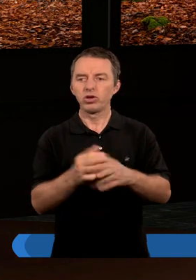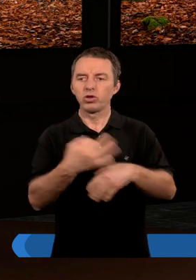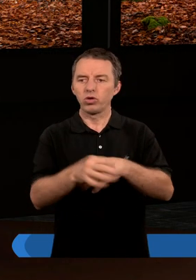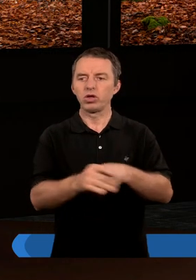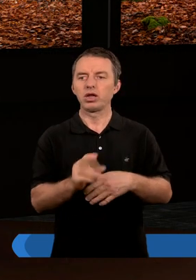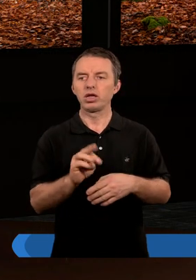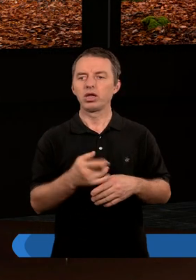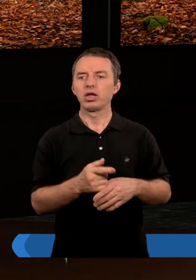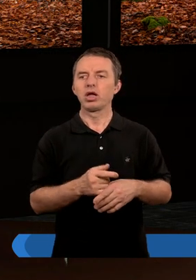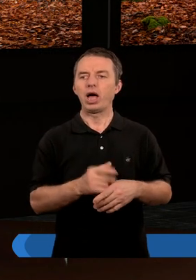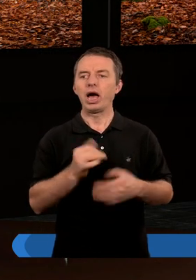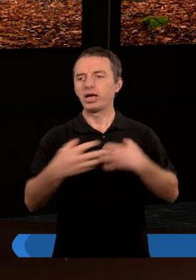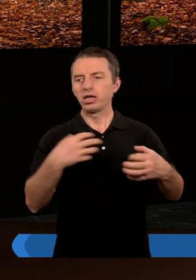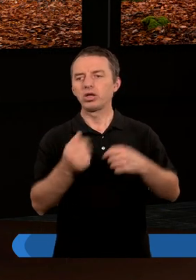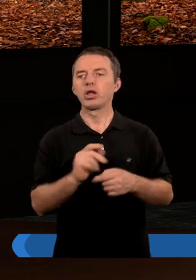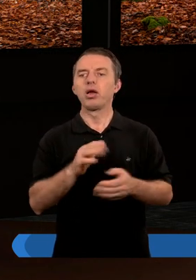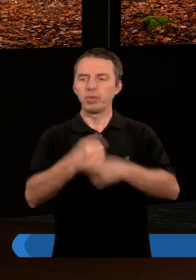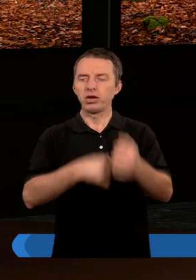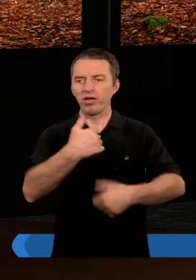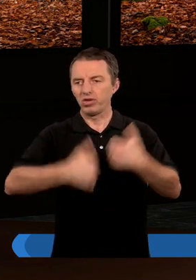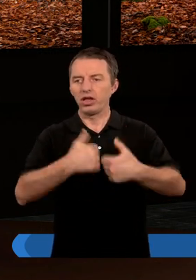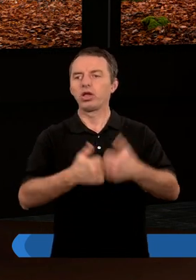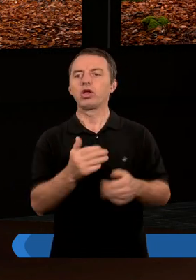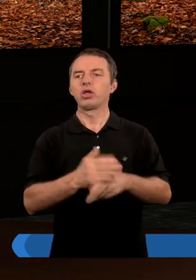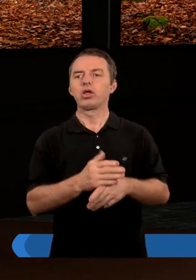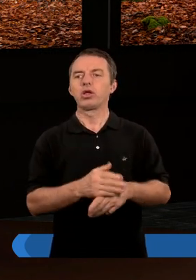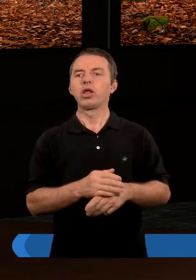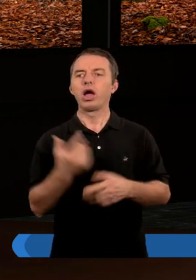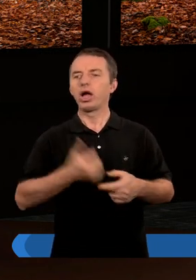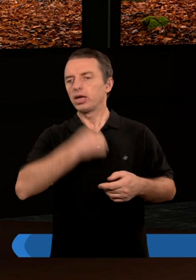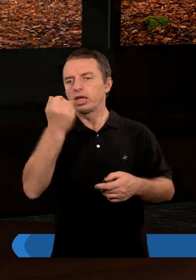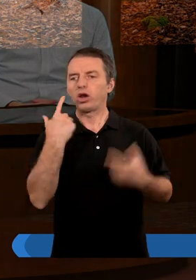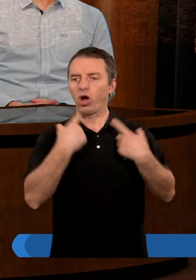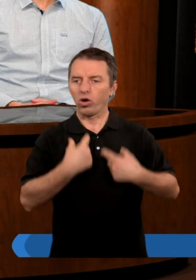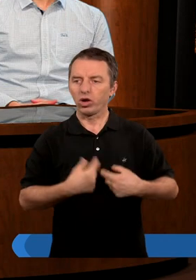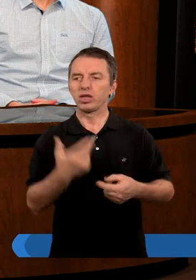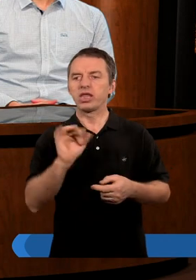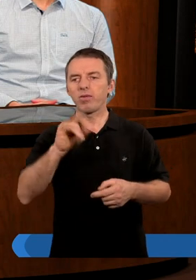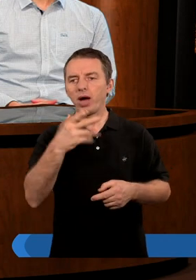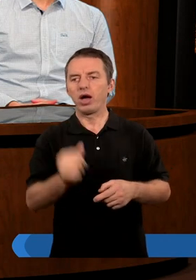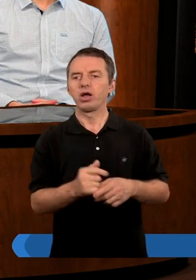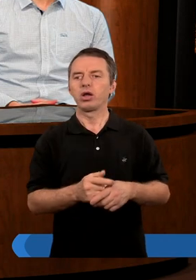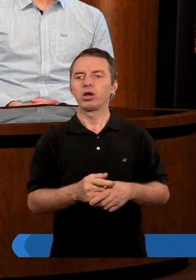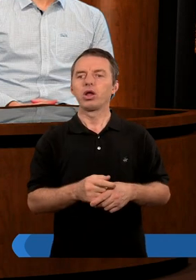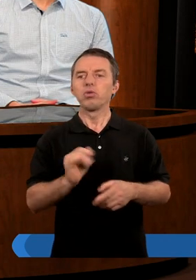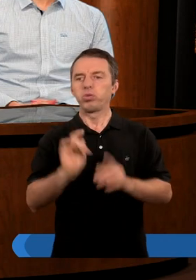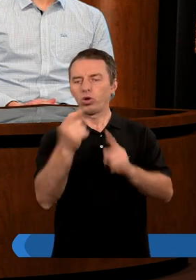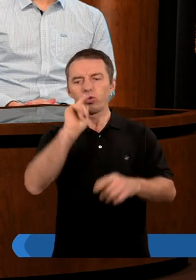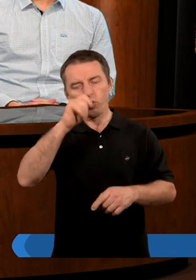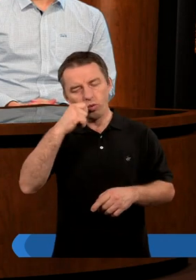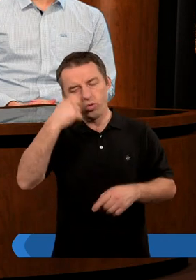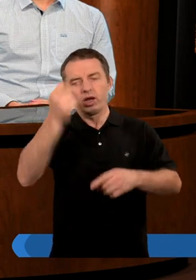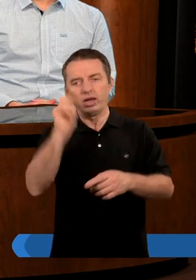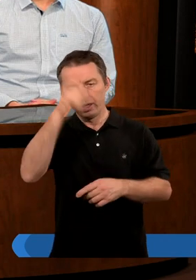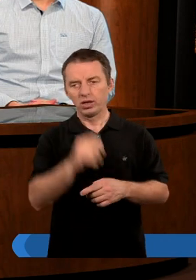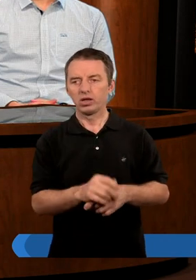studiach fizjoterapeutycznych i pracuje w zawodzie. Głównie ze starszymi osobami. I Dima pochodzi z Ukrainy,